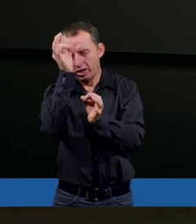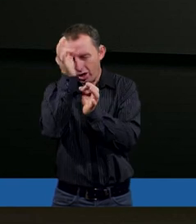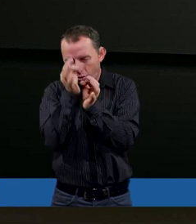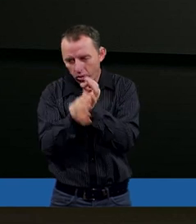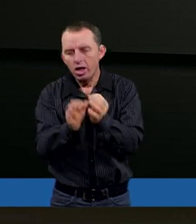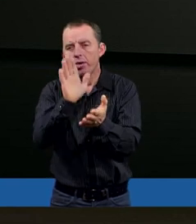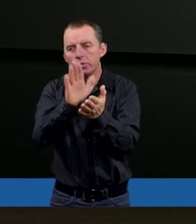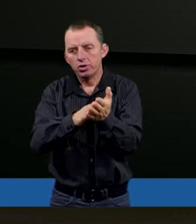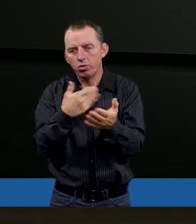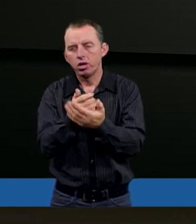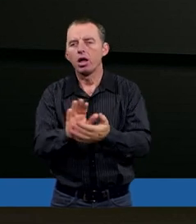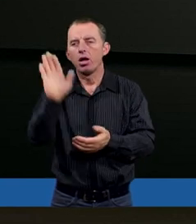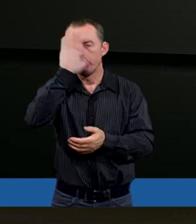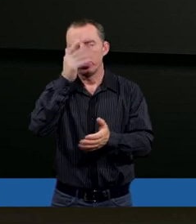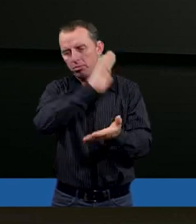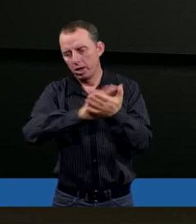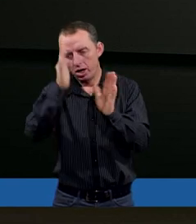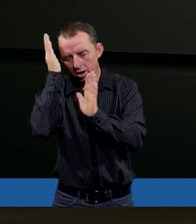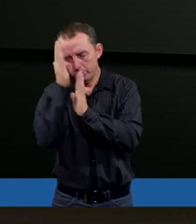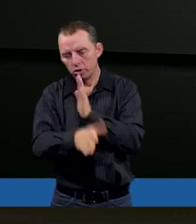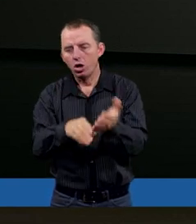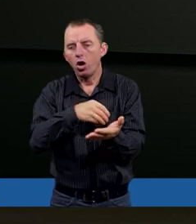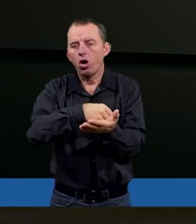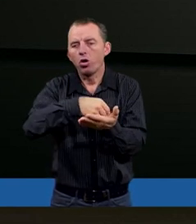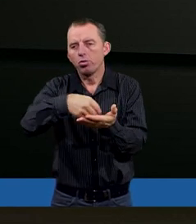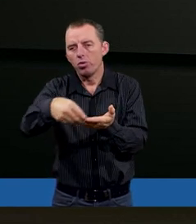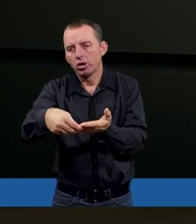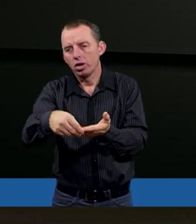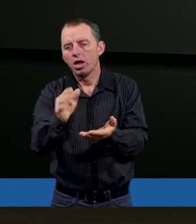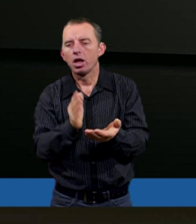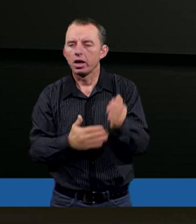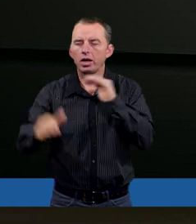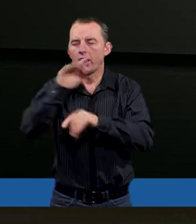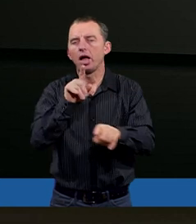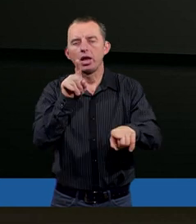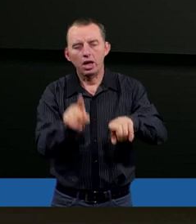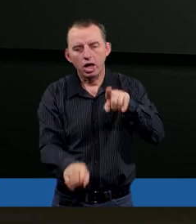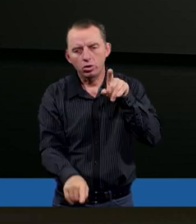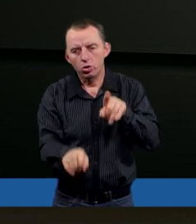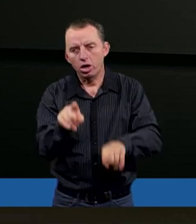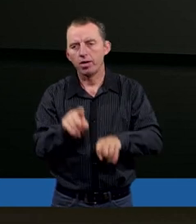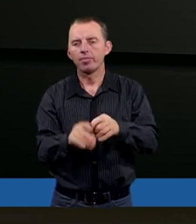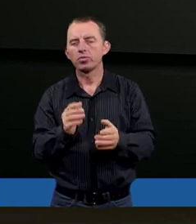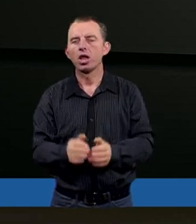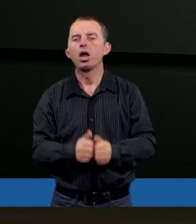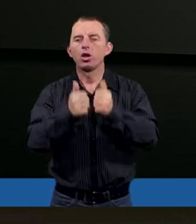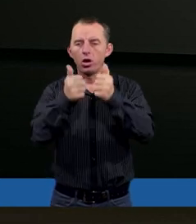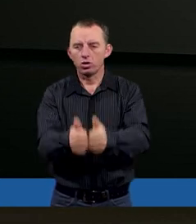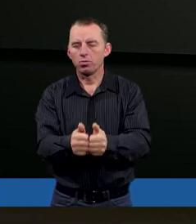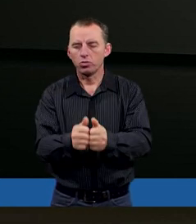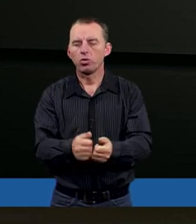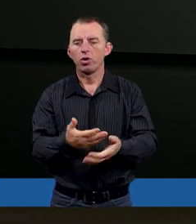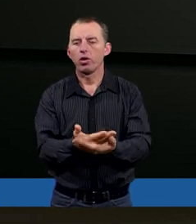przykładem Bożej bezpośredniej odpłaty w sposób nadnaturalny. Roztąpiła się wręcz